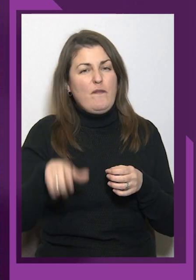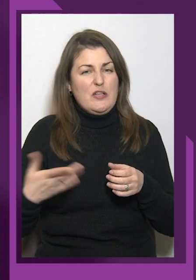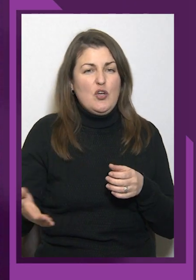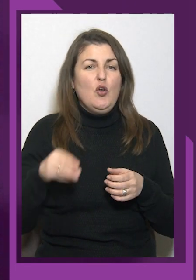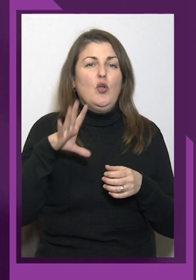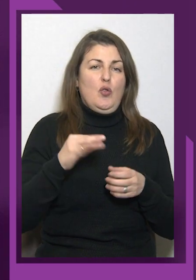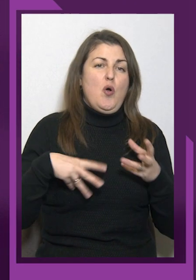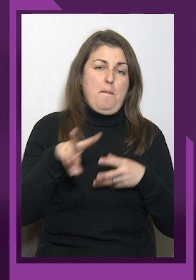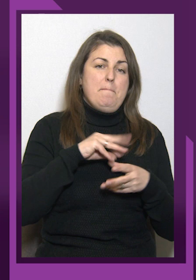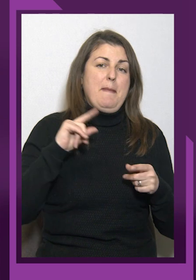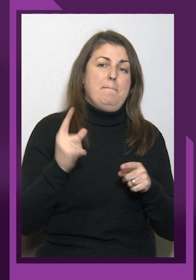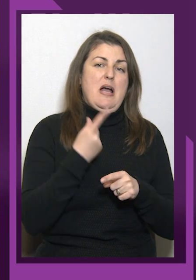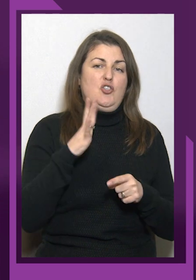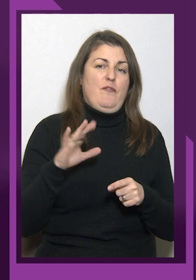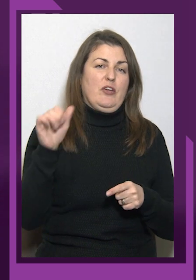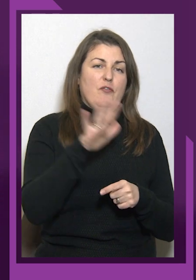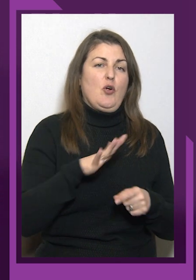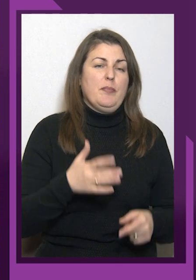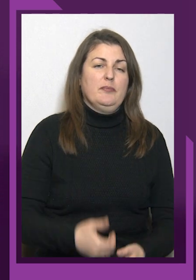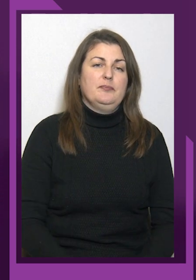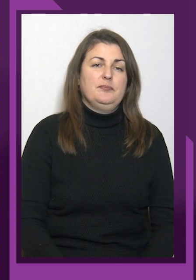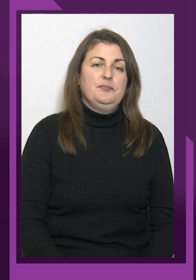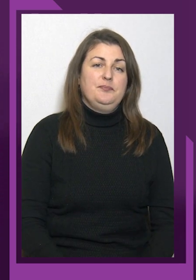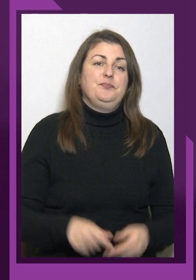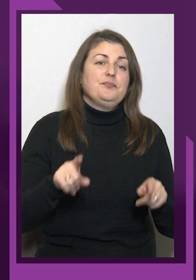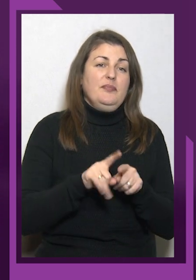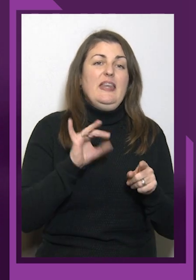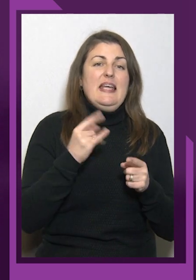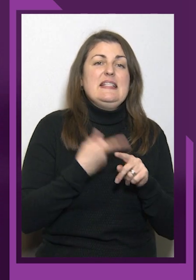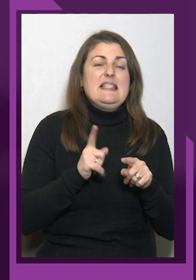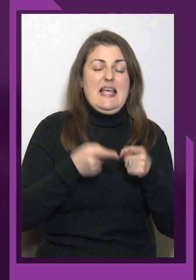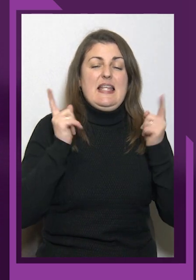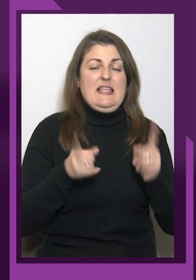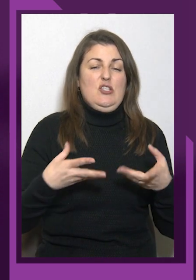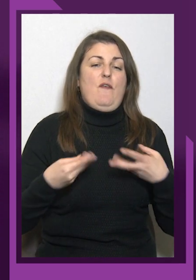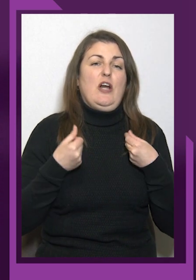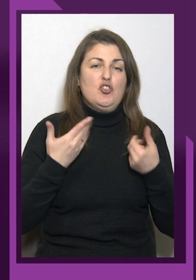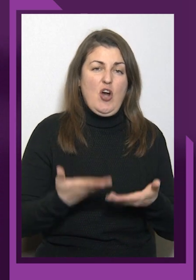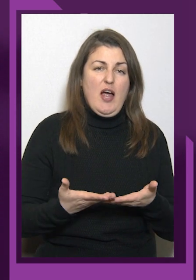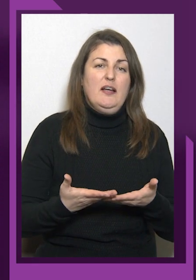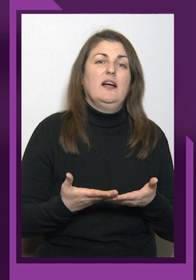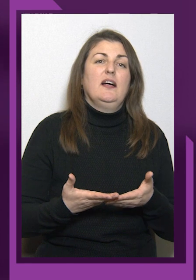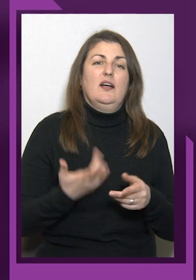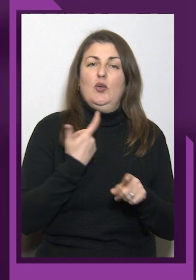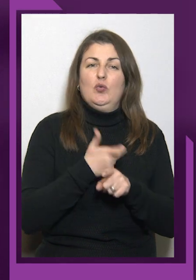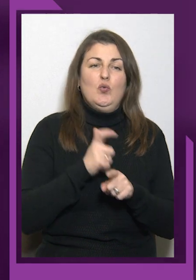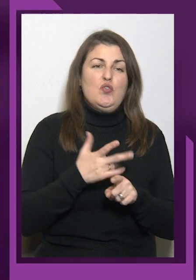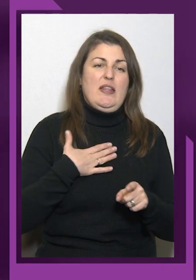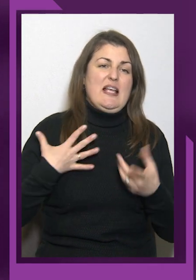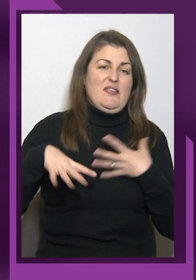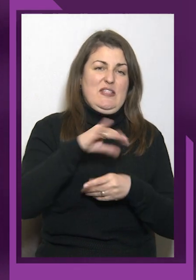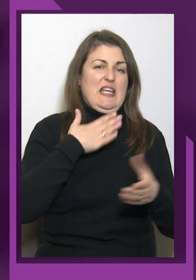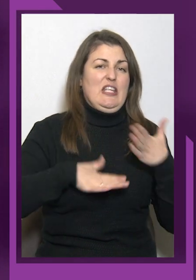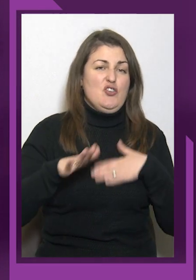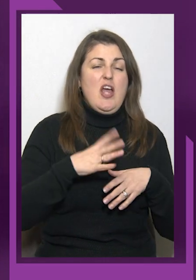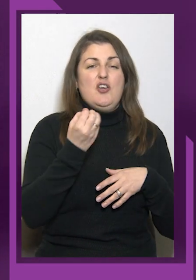І це дійсно вражає і дуже нас всіх тішить. Ще скажіть, будь ласка, два останні слова не почули?